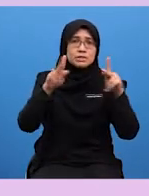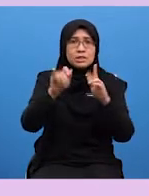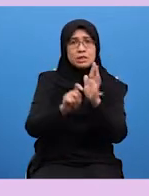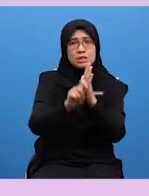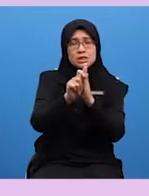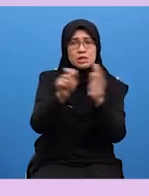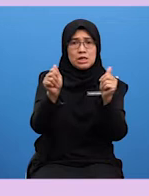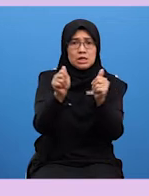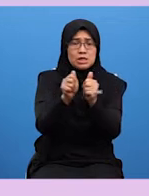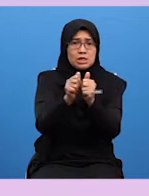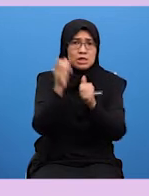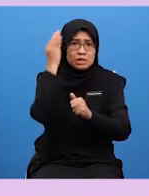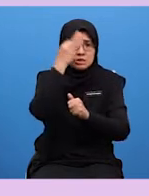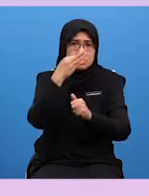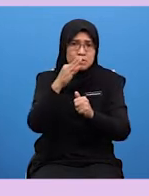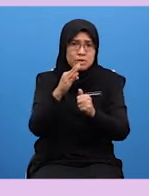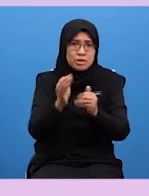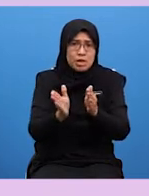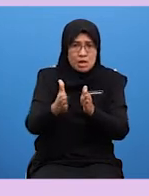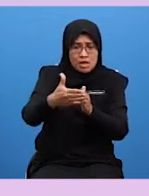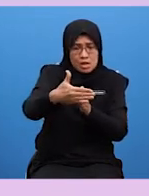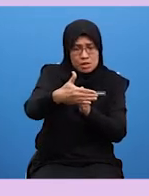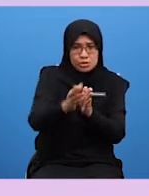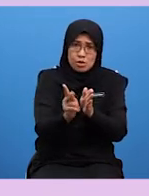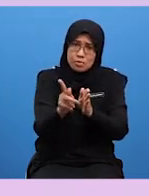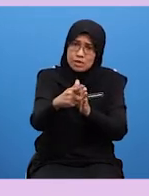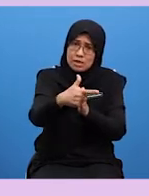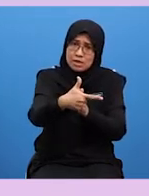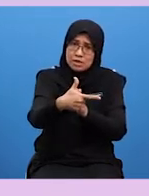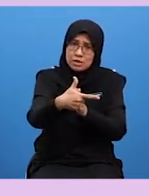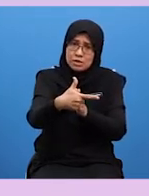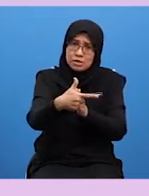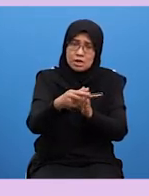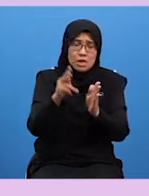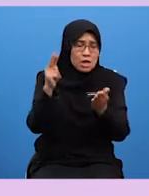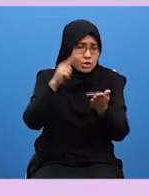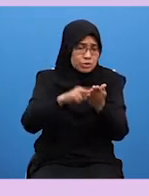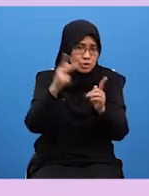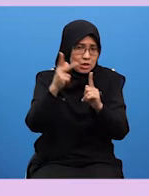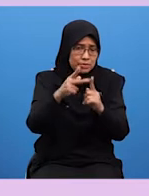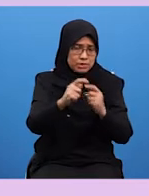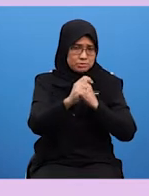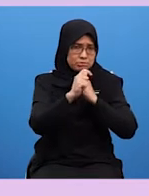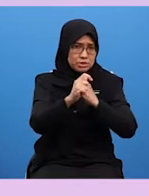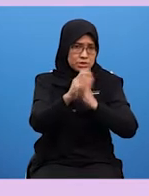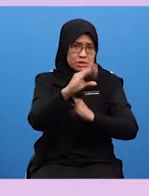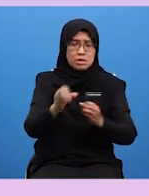sifat fleksibel pada beg kertas berkenaan yang merujuk kepada ketahanan dan pelbagai fungsi